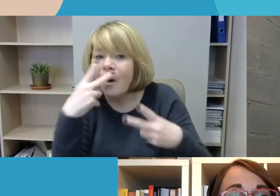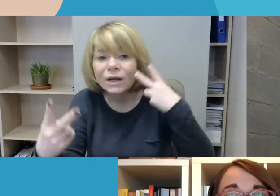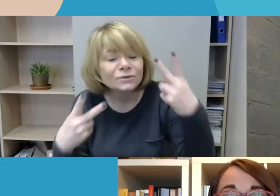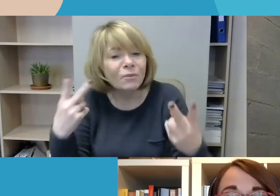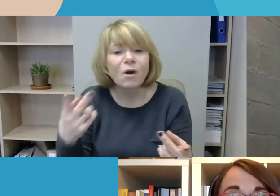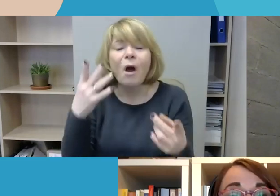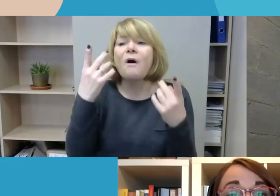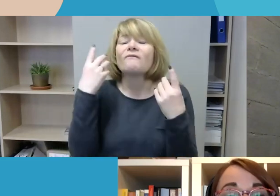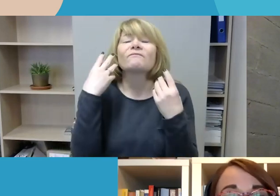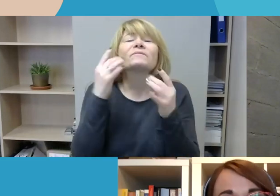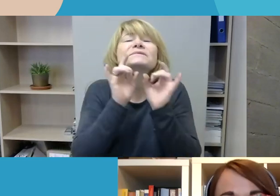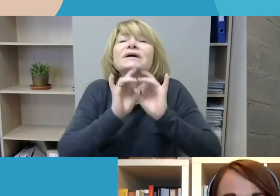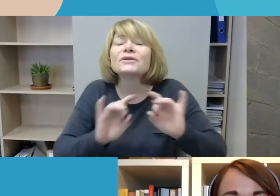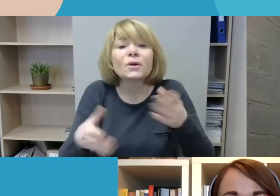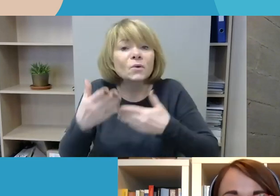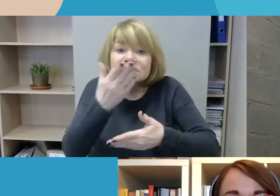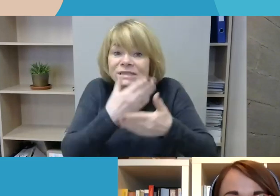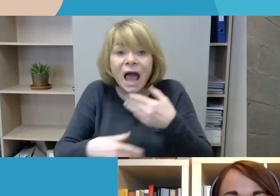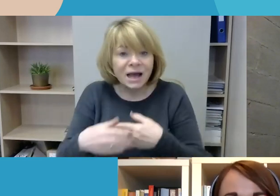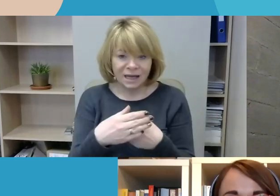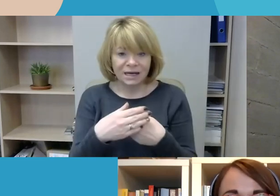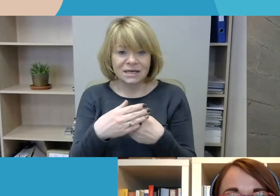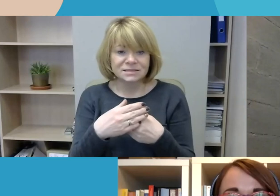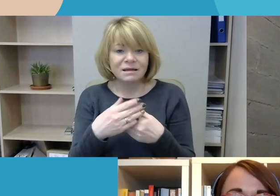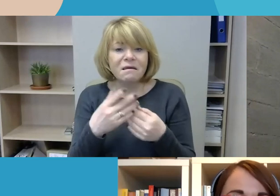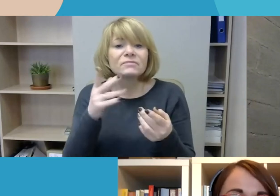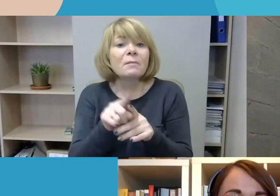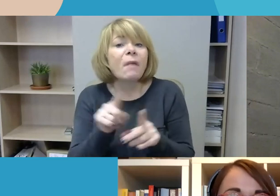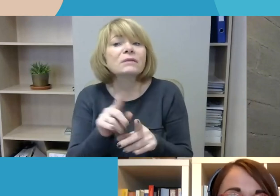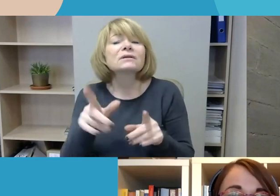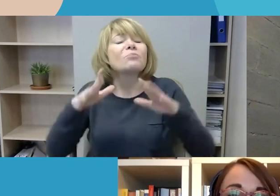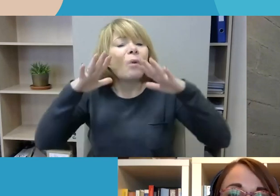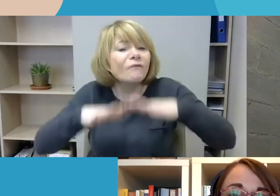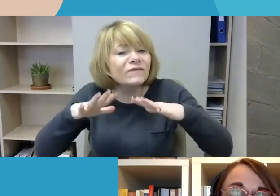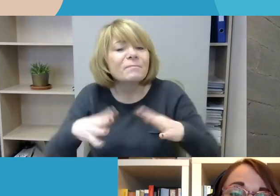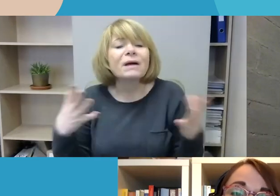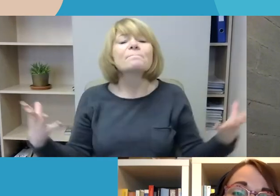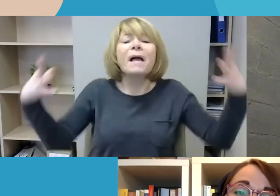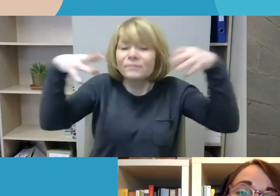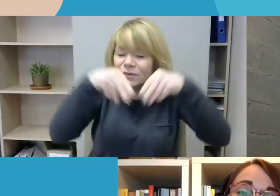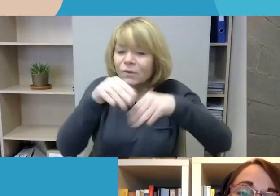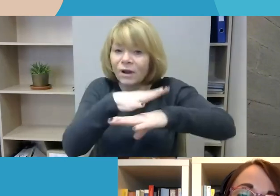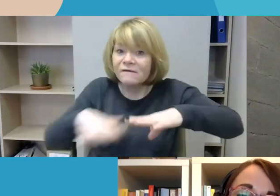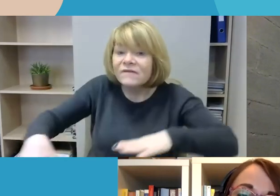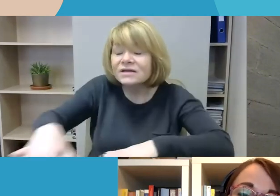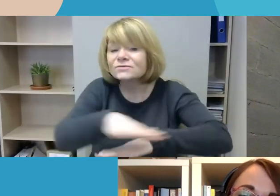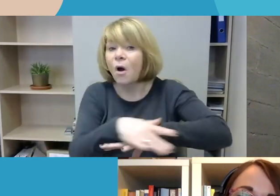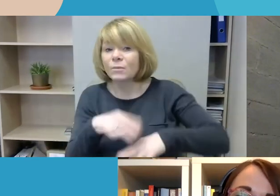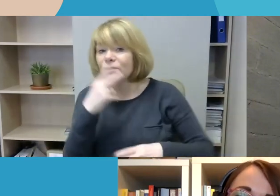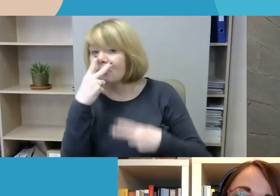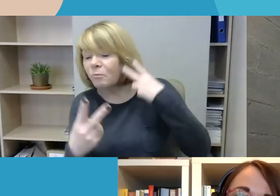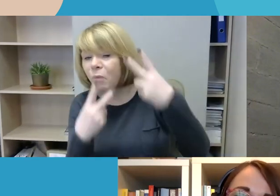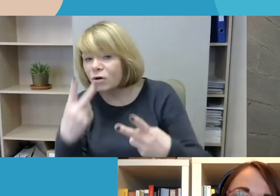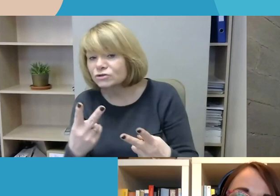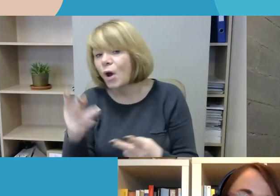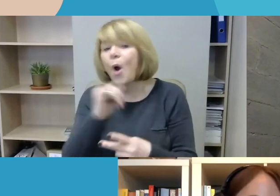poreikius ir būvimą visuomenėje ir supratimą, kas mes esame, bet taip pat ir kur kreiptis ir kaip ginti savo